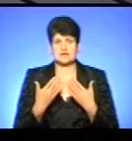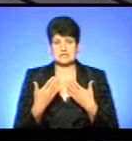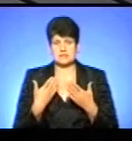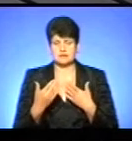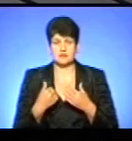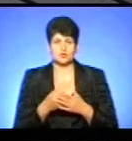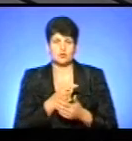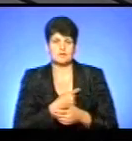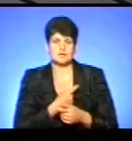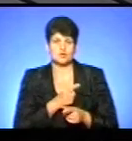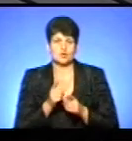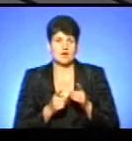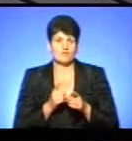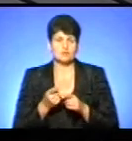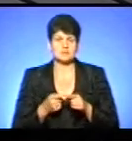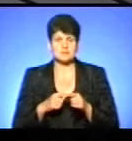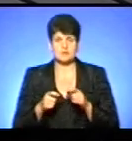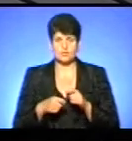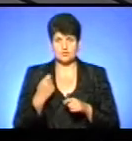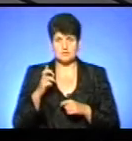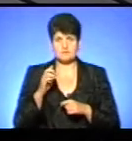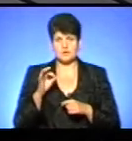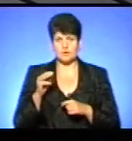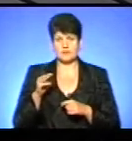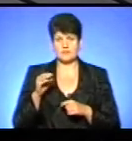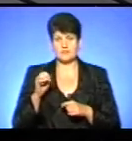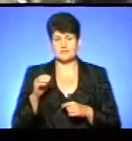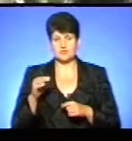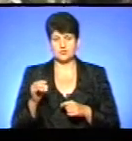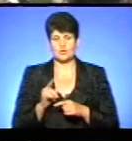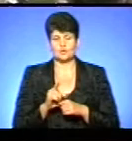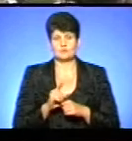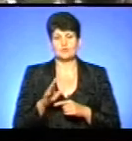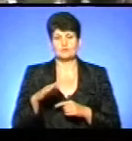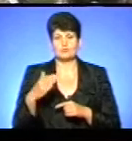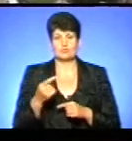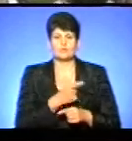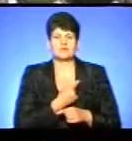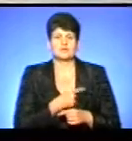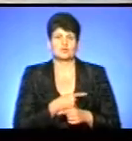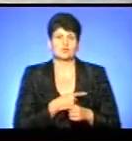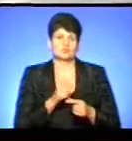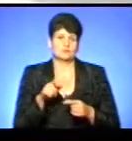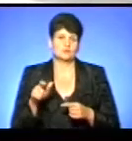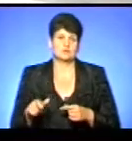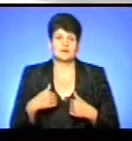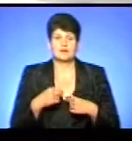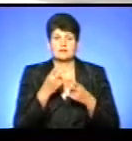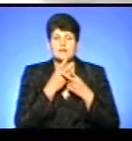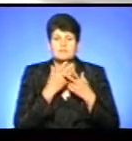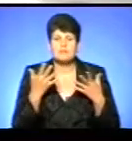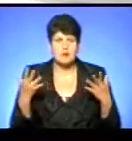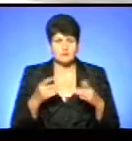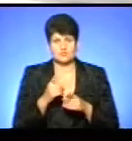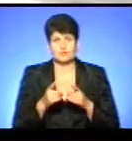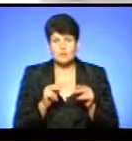до медичної реформи, тому що це порушується біоетичні норми і таке інше з боку медичного персоналу. Я її не бачу, вам